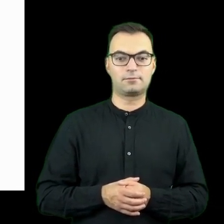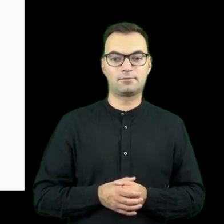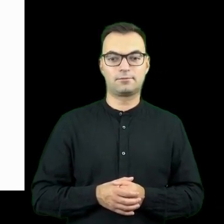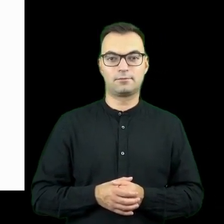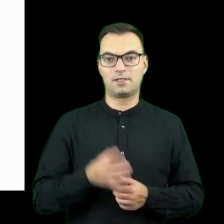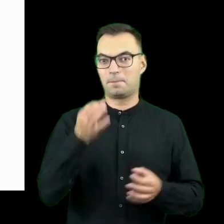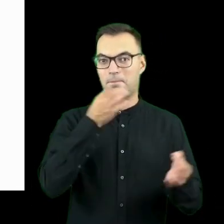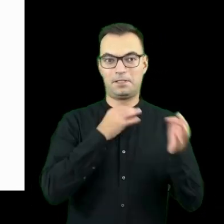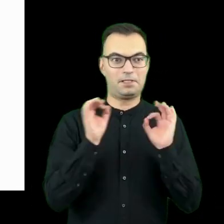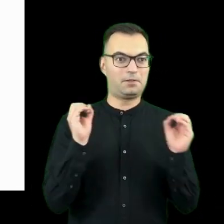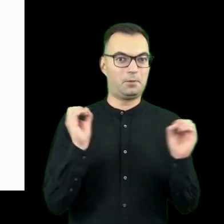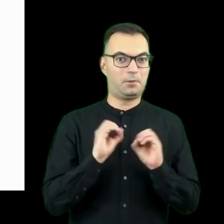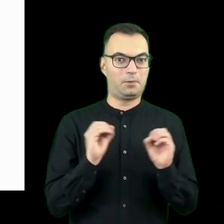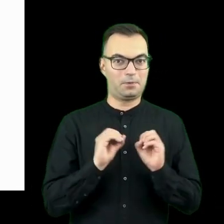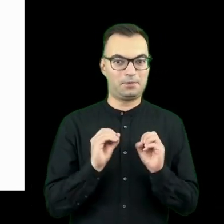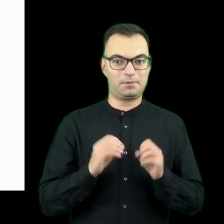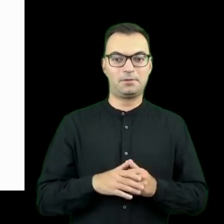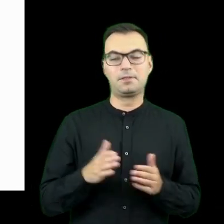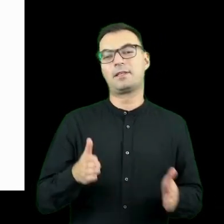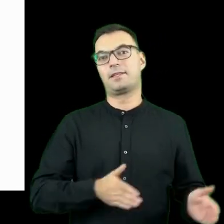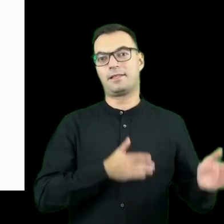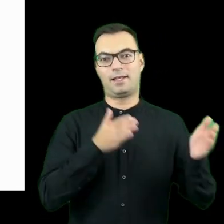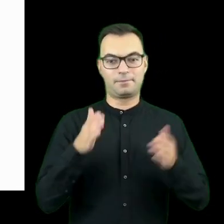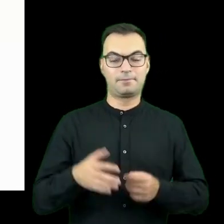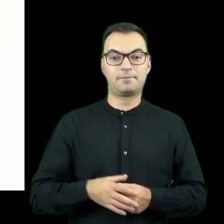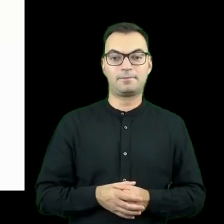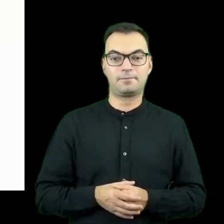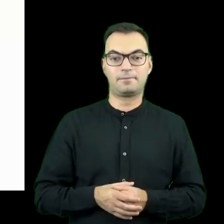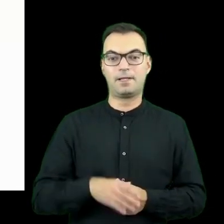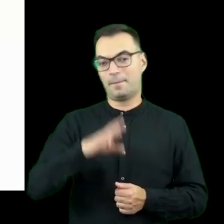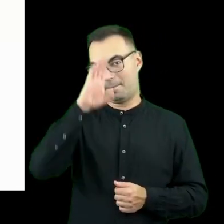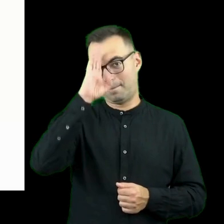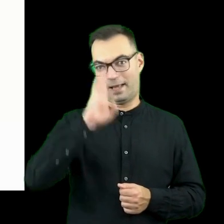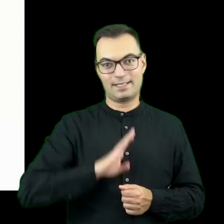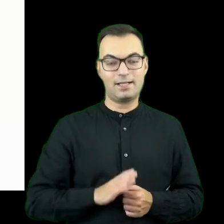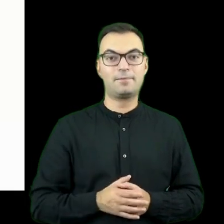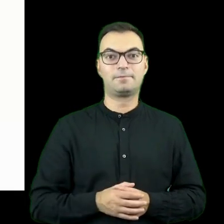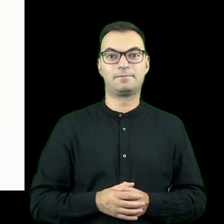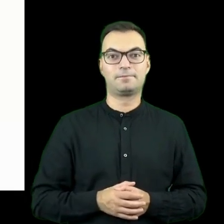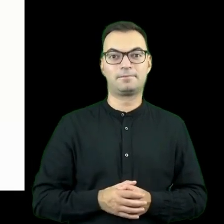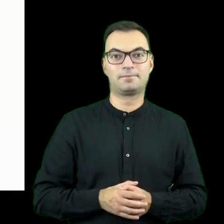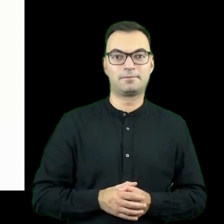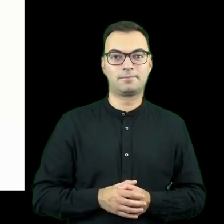Nie macie pytań? Przechodzę dalej. Przykład brazylijski,